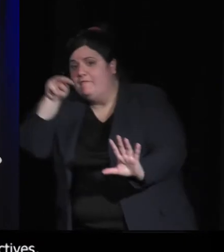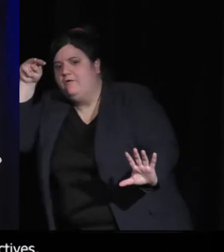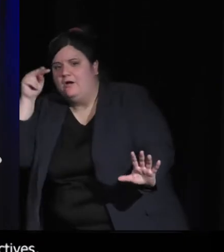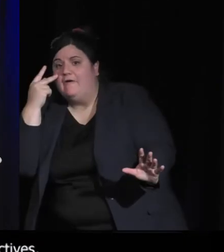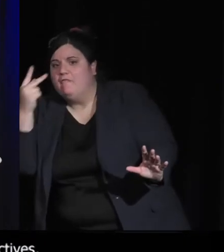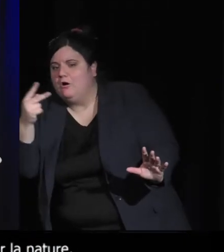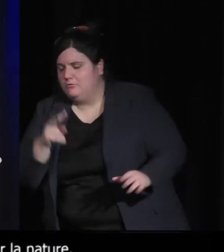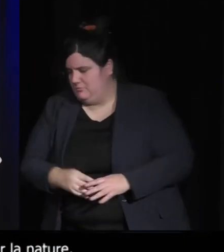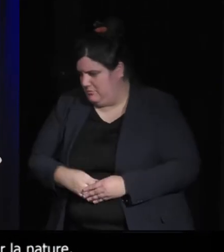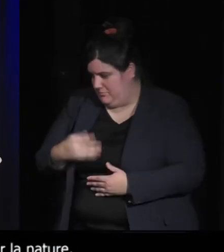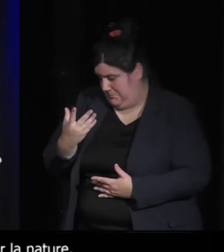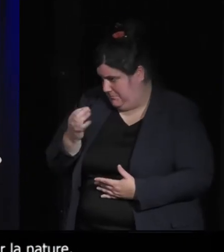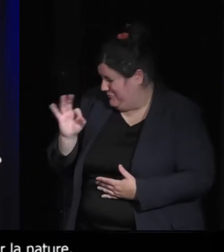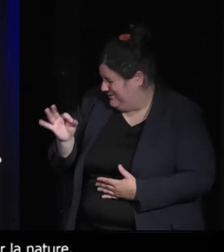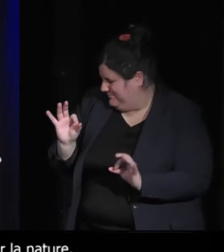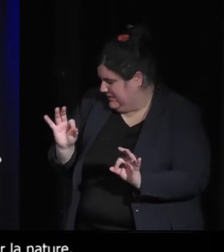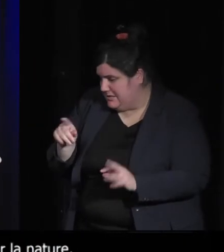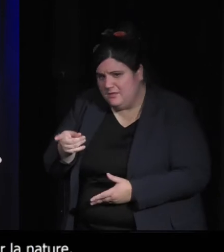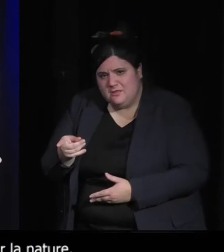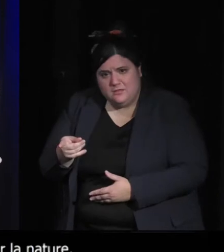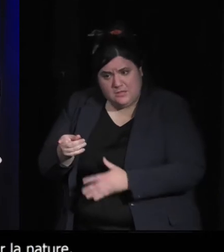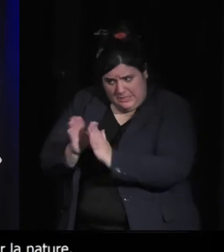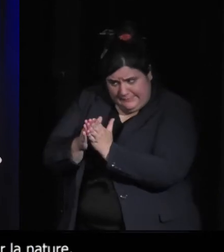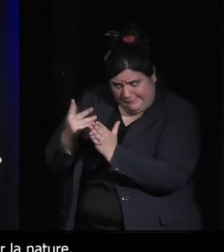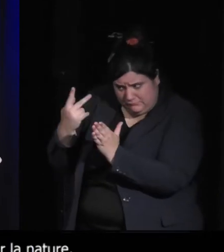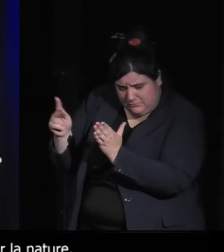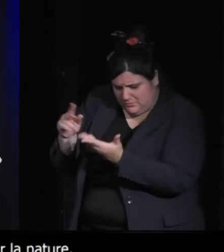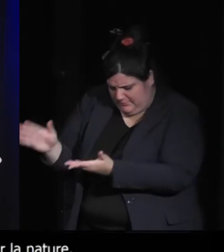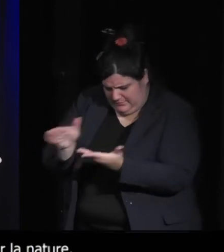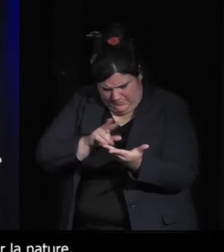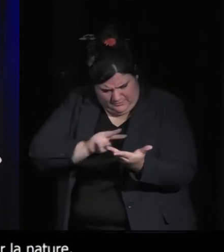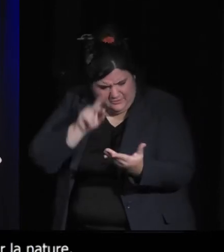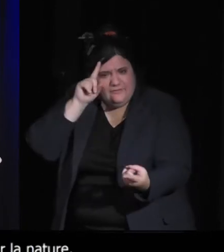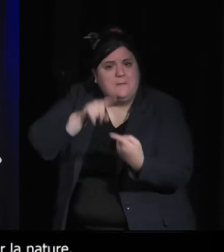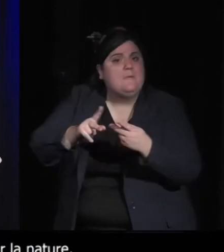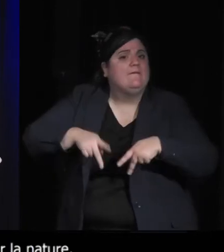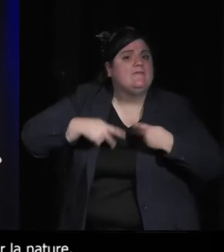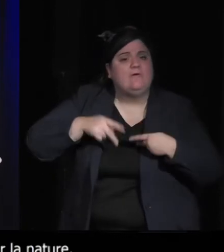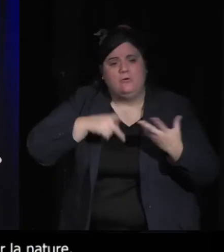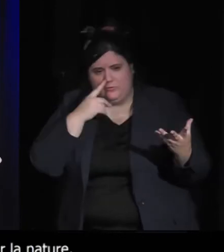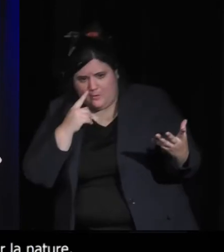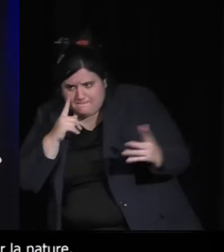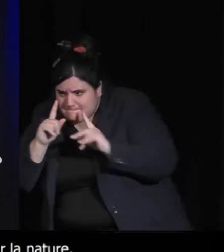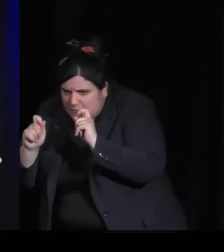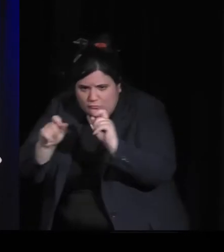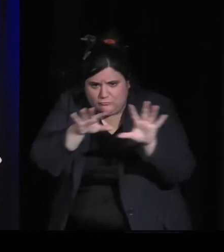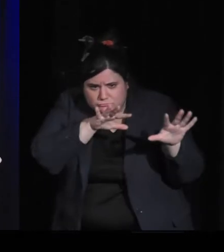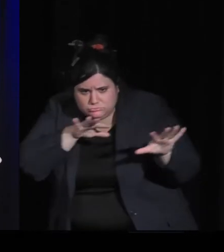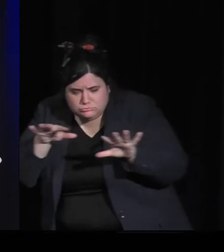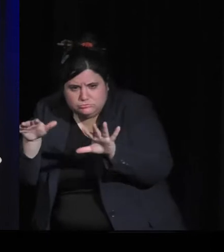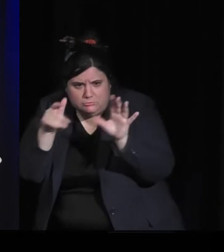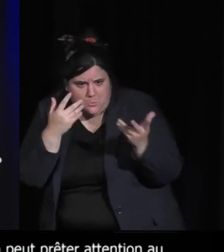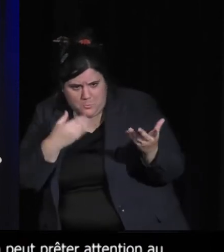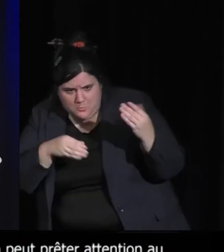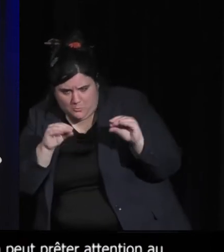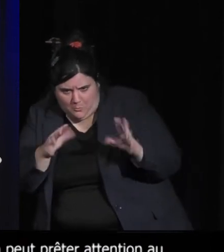elle parle aussi de la manière dont on peut prêter attention au monde vivant. Oui, il y a quelque chose de super intéressant.